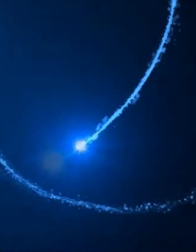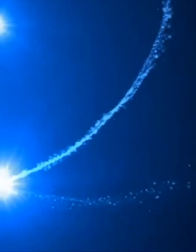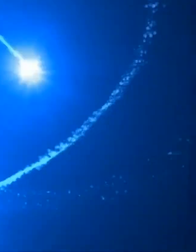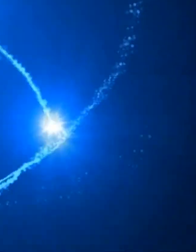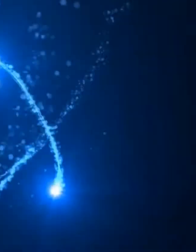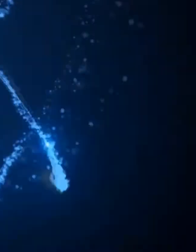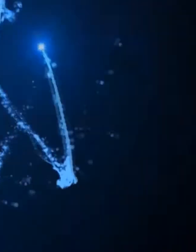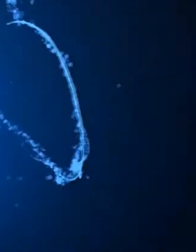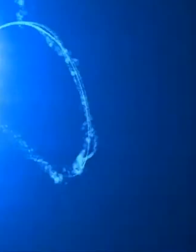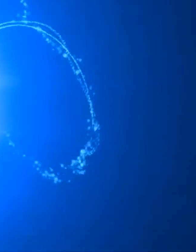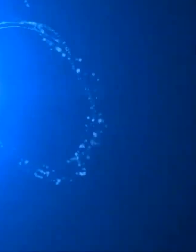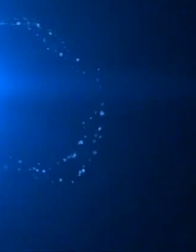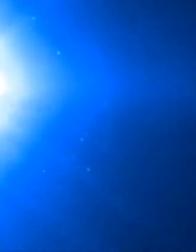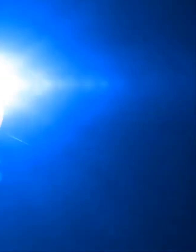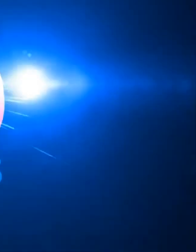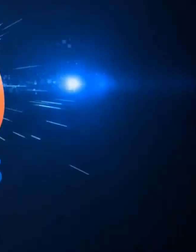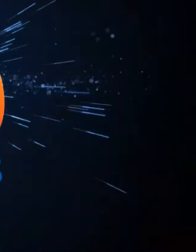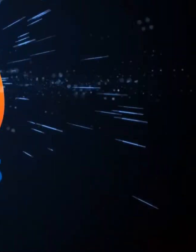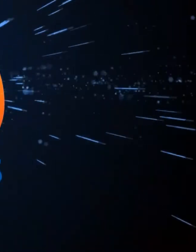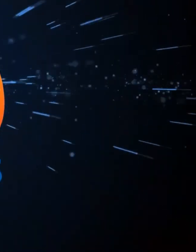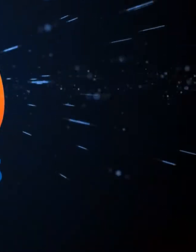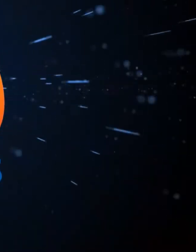Oyunları Bunlar